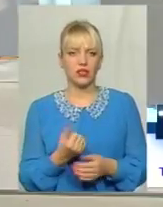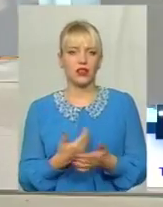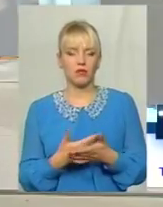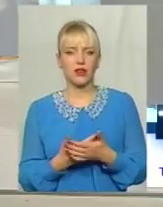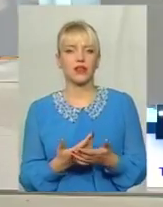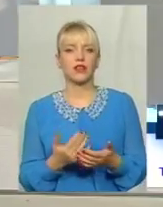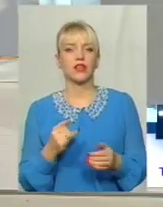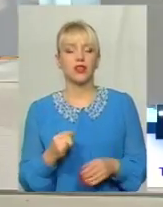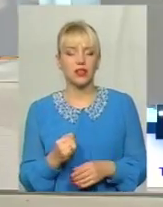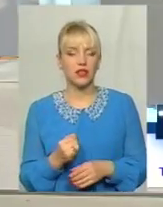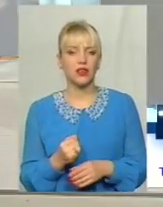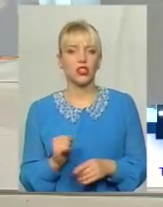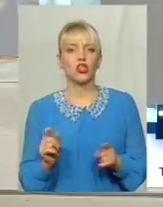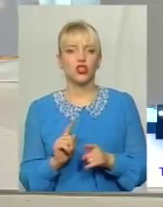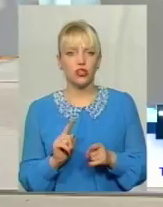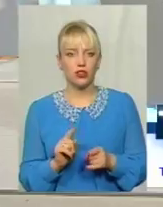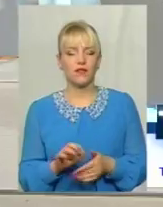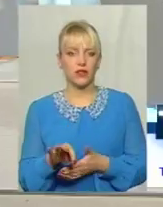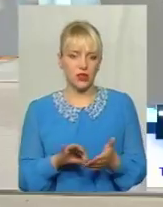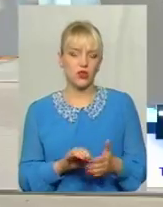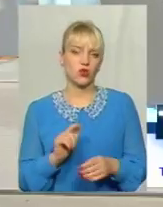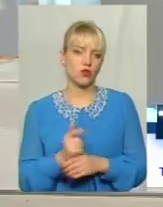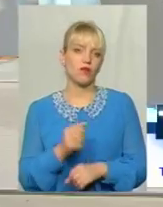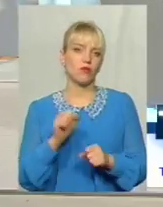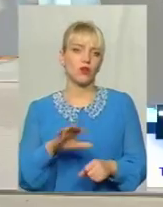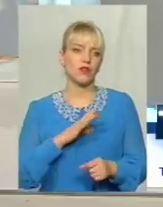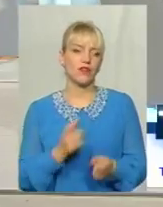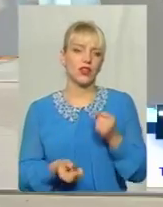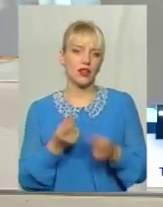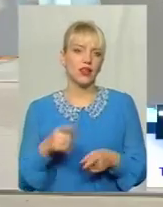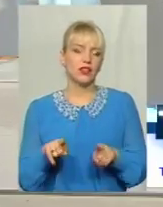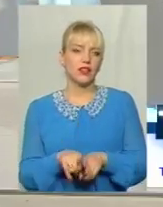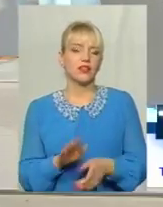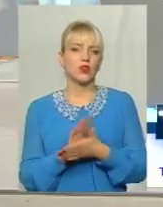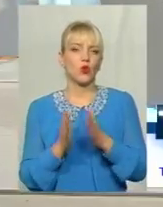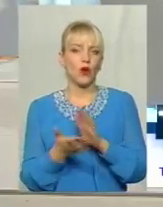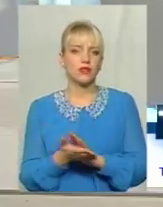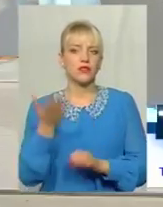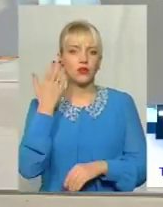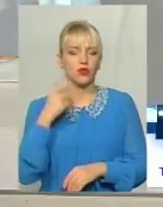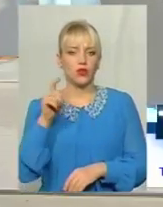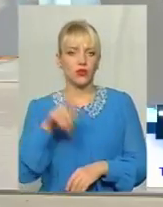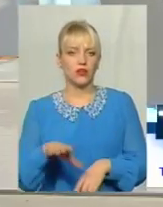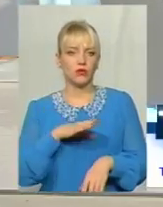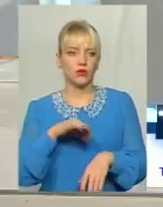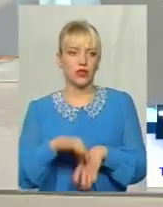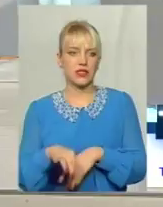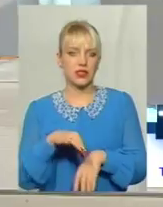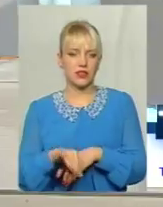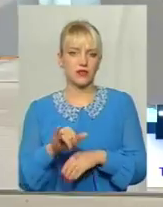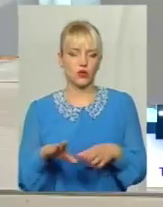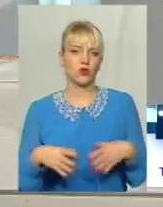так? І відразу знову, могло бути, виникали такі ситуації, коли знову людина вчиняла насильство в родині